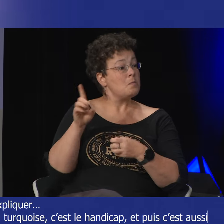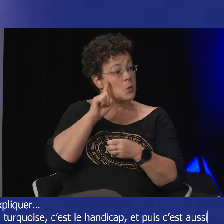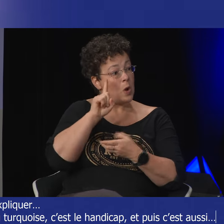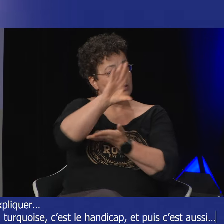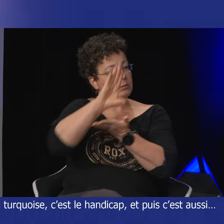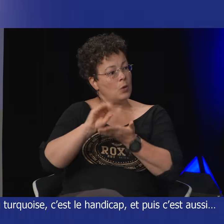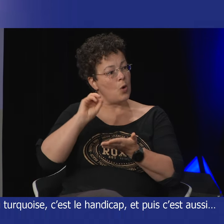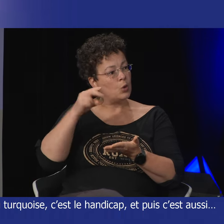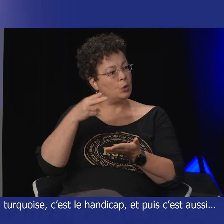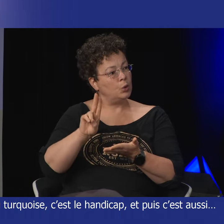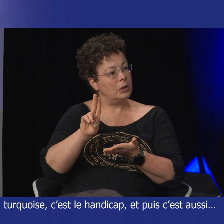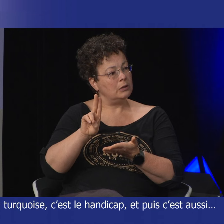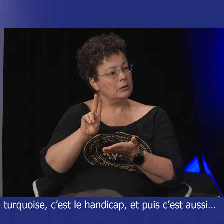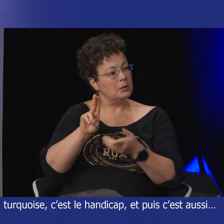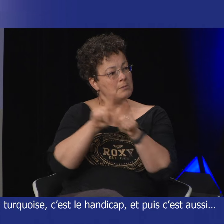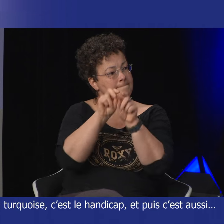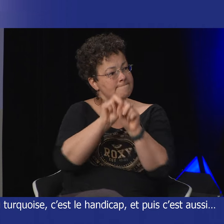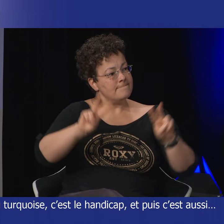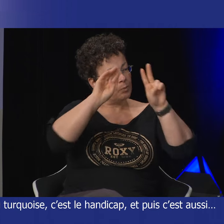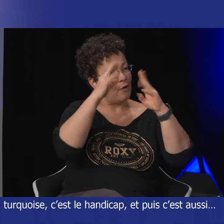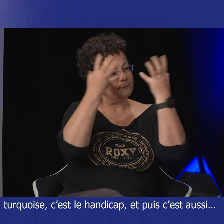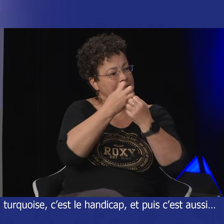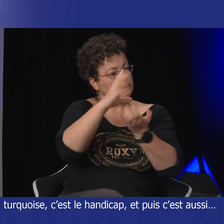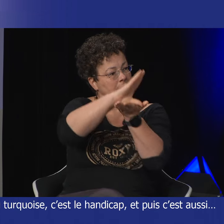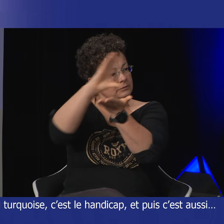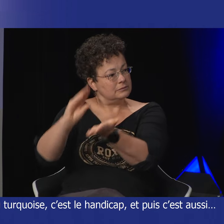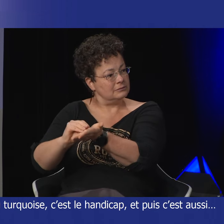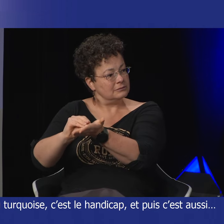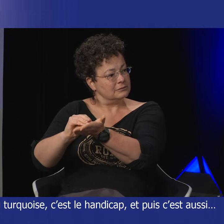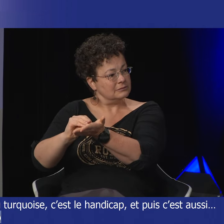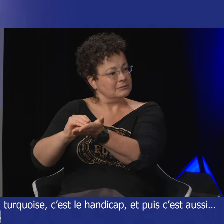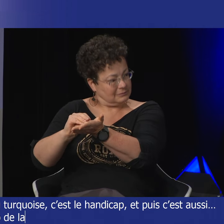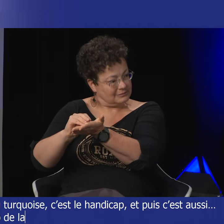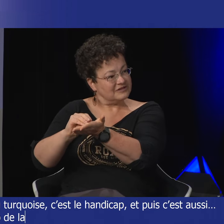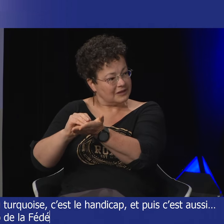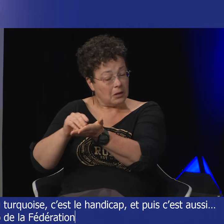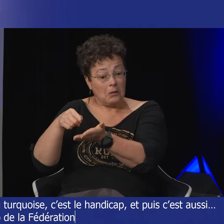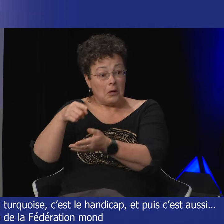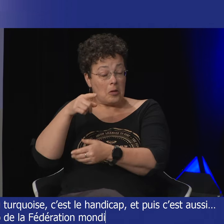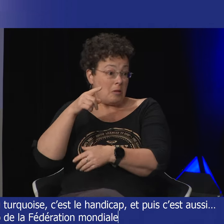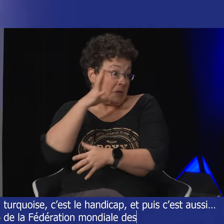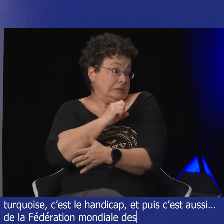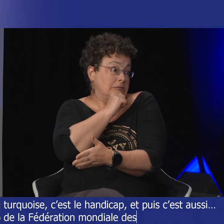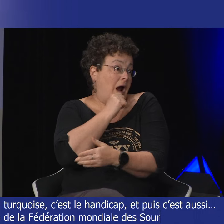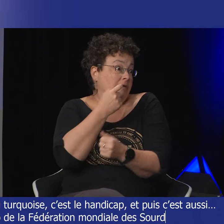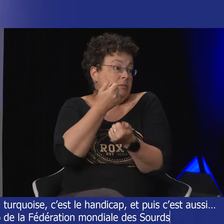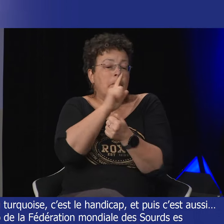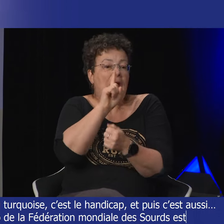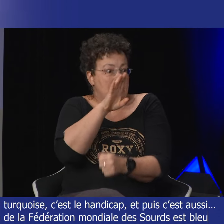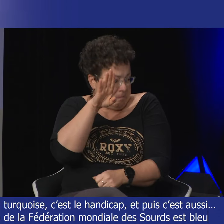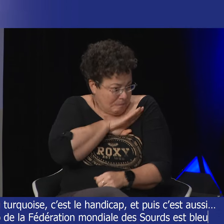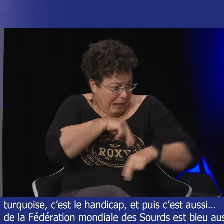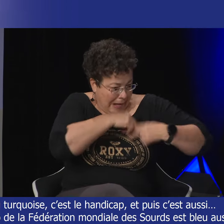le logo du WVD oui le logo de la Fédération Mondiale des Sourds est bleu aussi